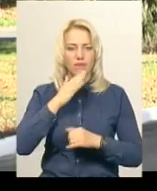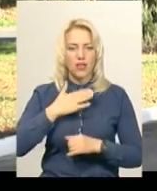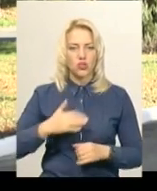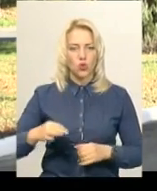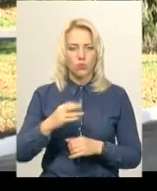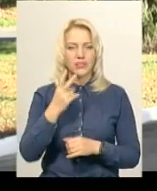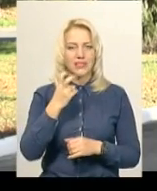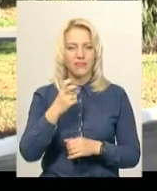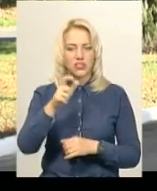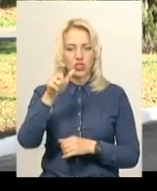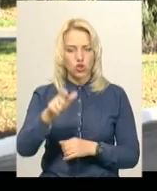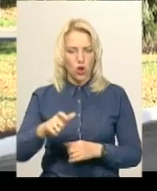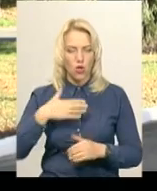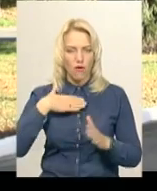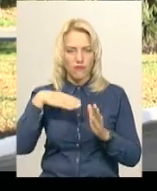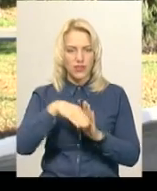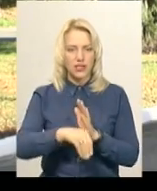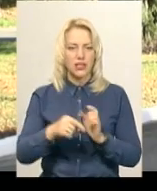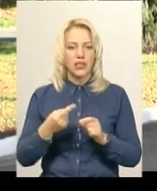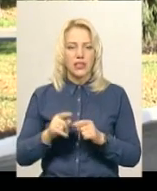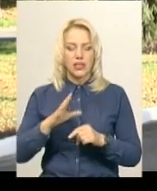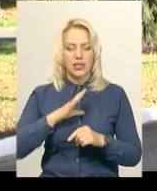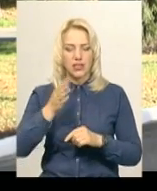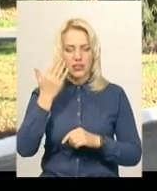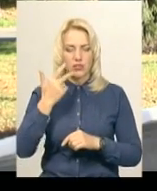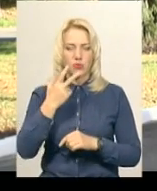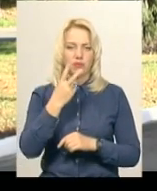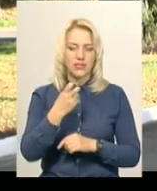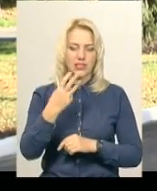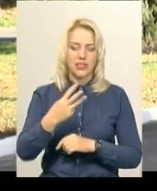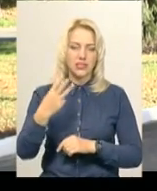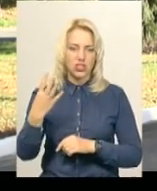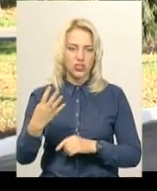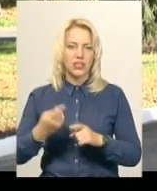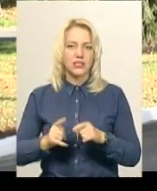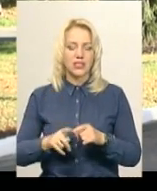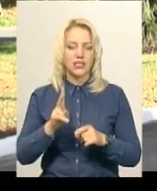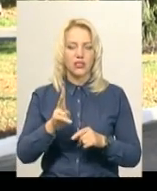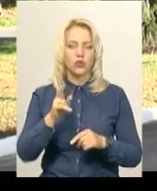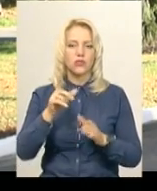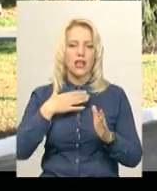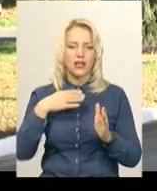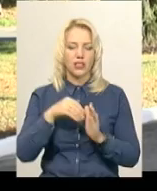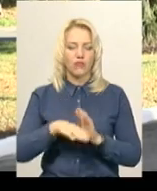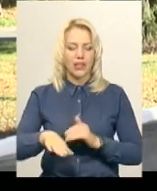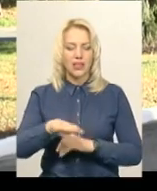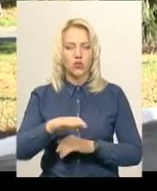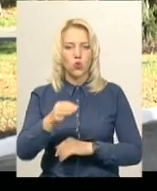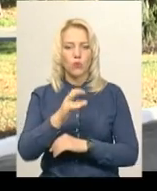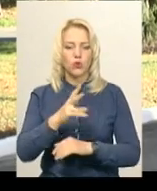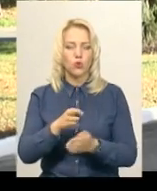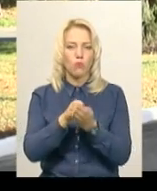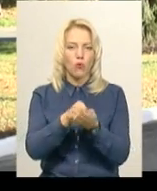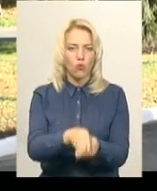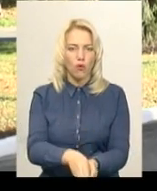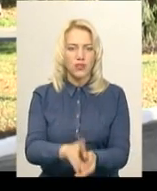200 чоловік. За останними фактичними даними, ця цифра була 234 чоловіка. Це ті, які загинули на території області, ті, які поховані,